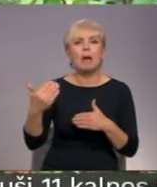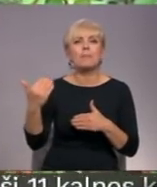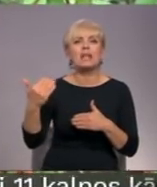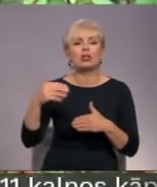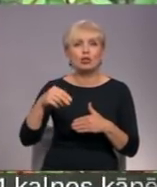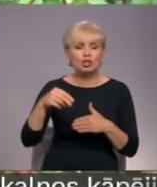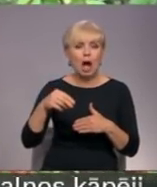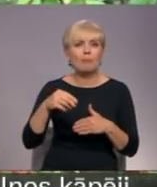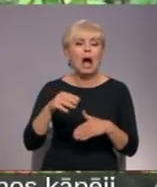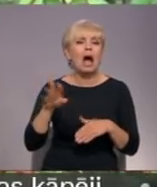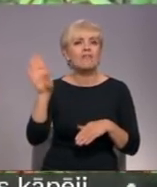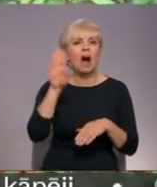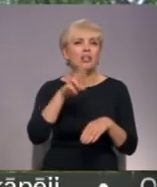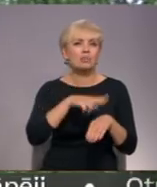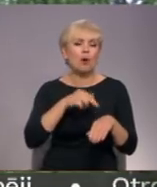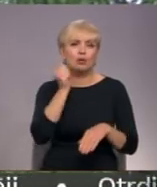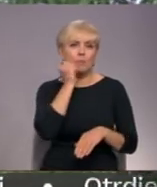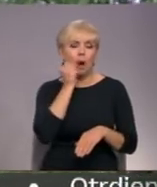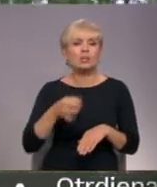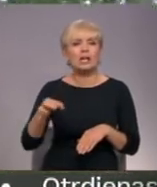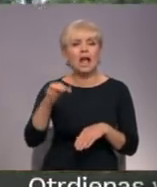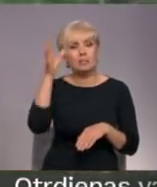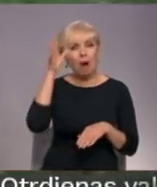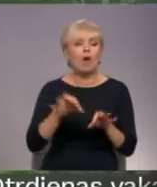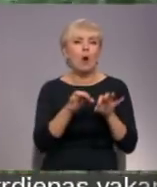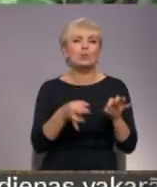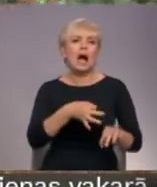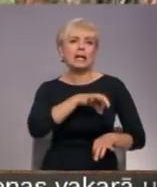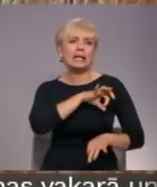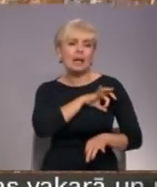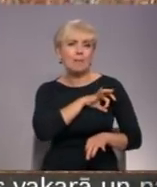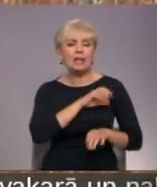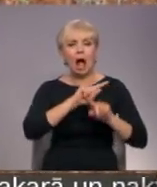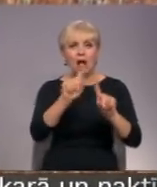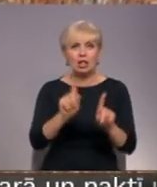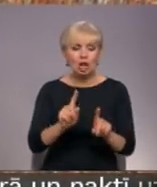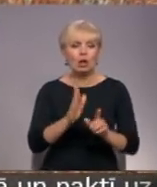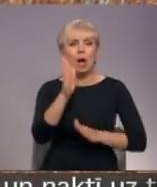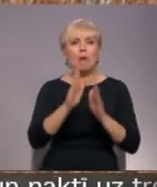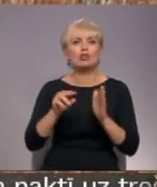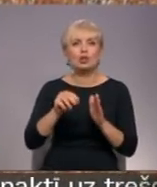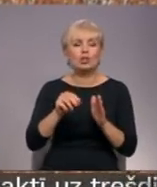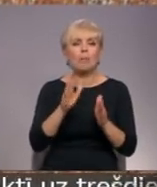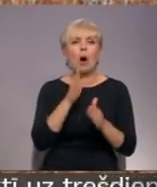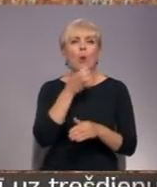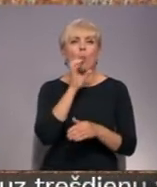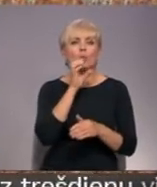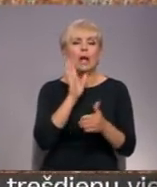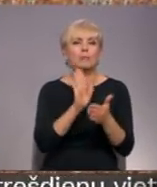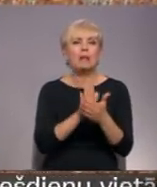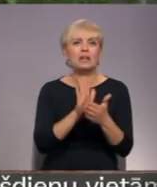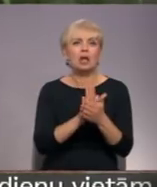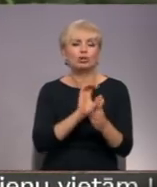notikušo valsts policijas Zemgals reģionālajā pārvaldē uzsākts krimināla process par zemes, mežu un ūdeņu piesārņošanu un